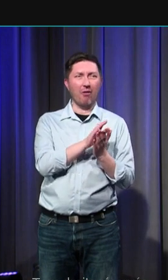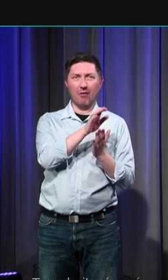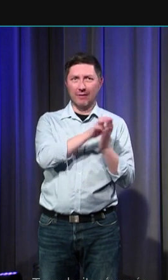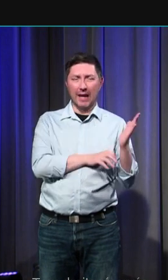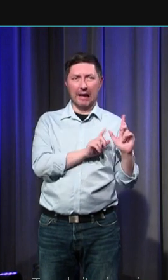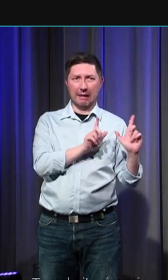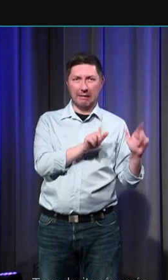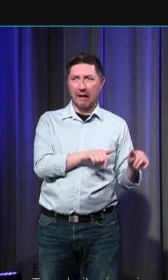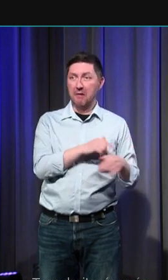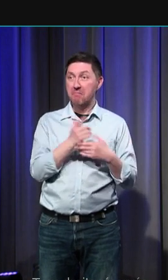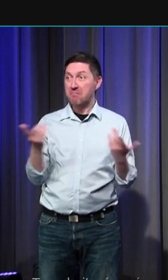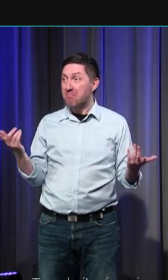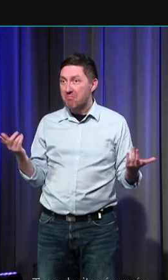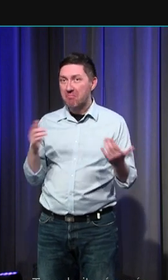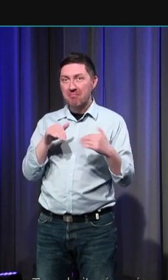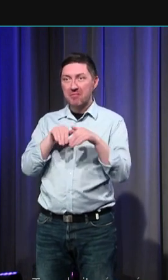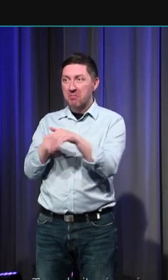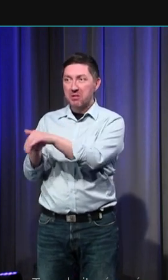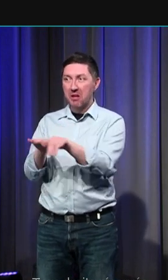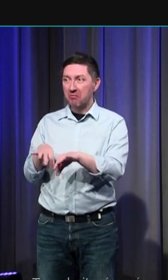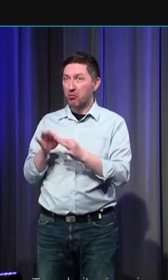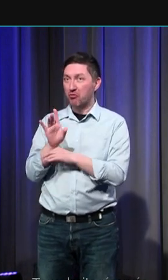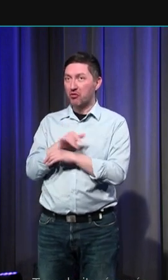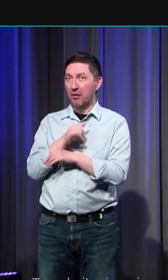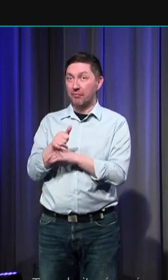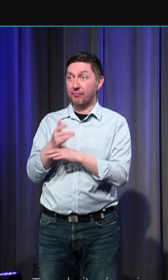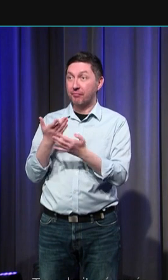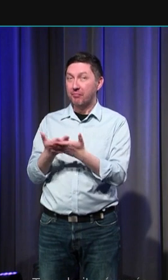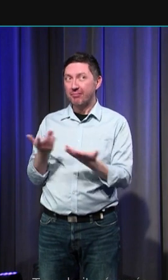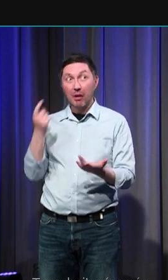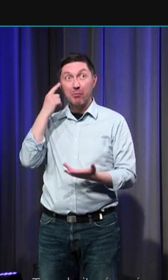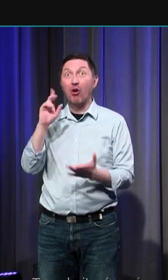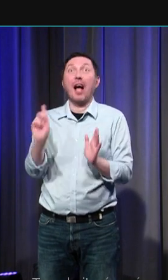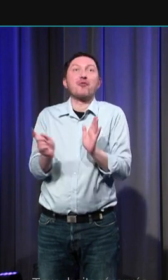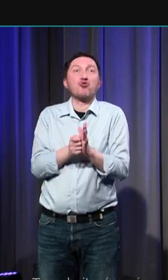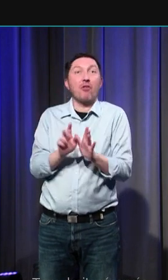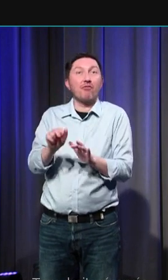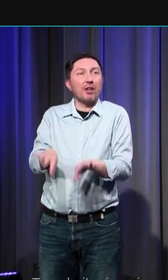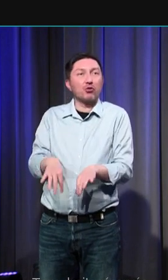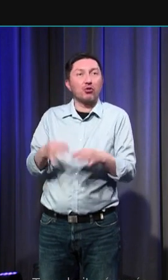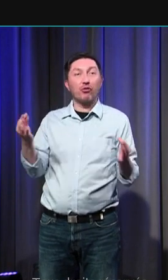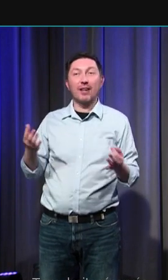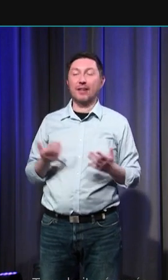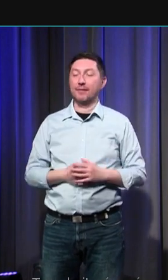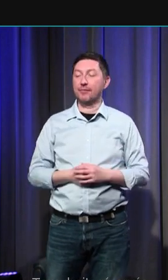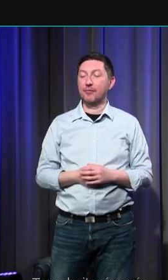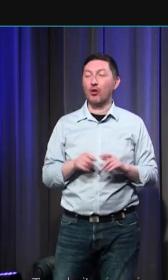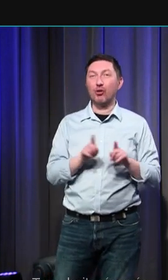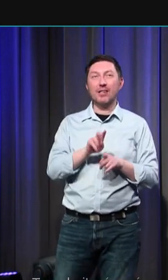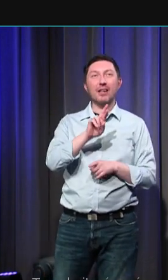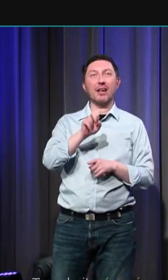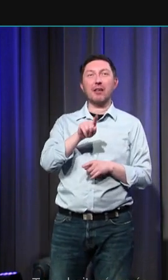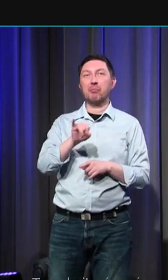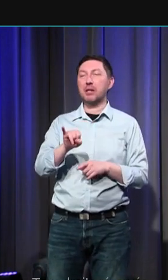il s'y attendait on sait que le miracle du repis sans qu'un lieu spécifique lui soit accolé